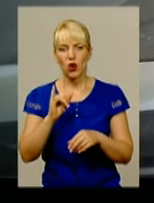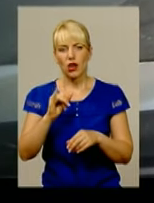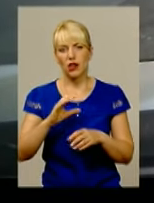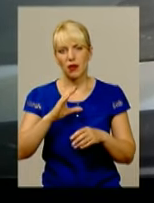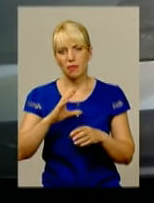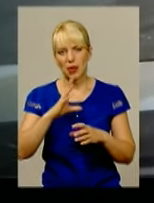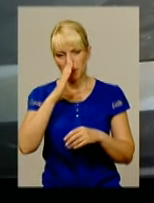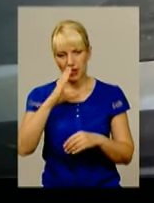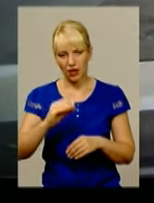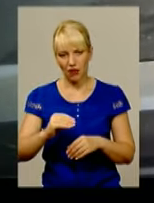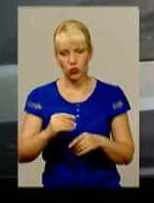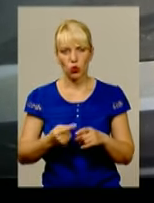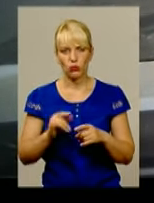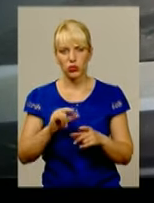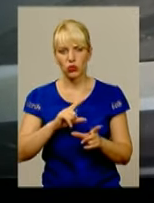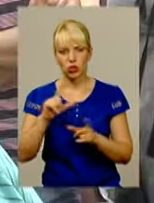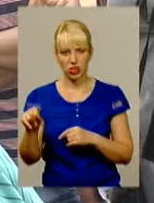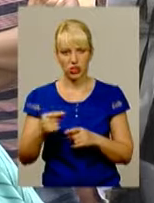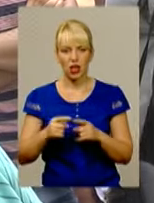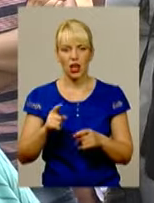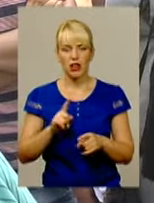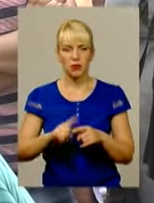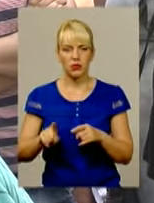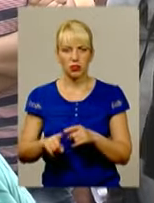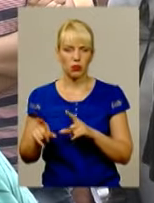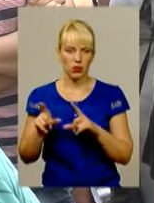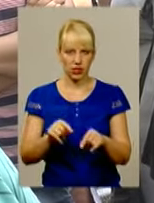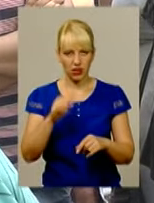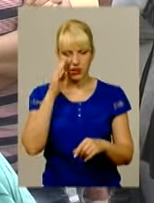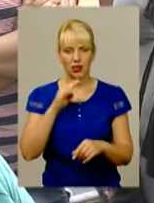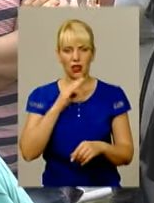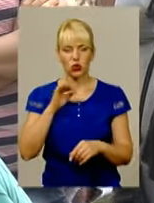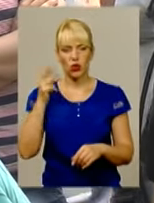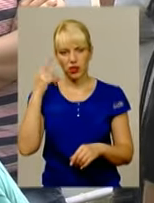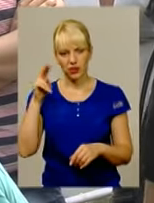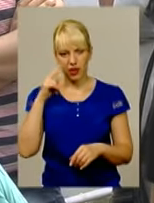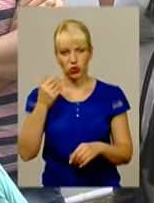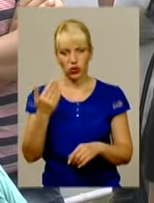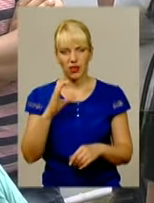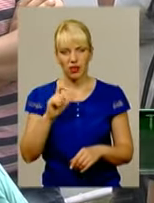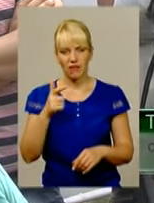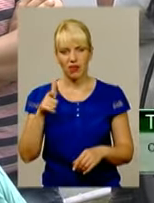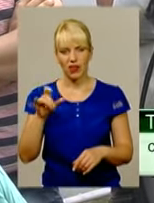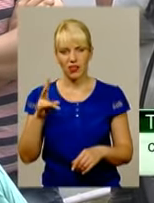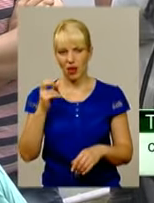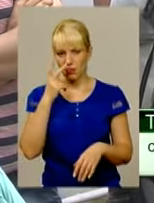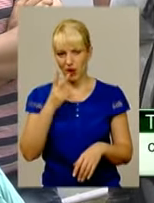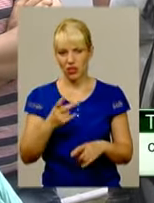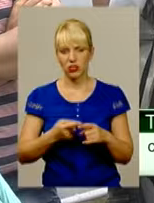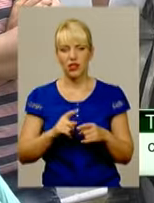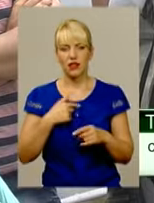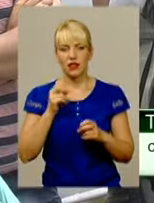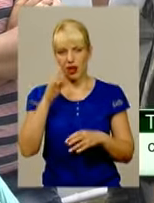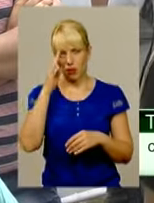ДТП прибувають тато та дядько Євгена. Я не бачила, хто був за кермом, але бачила, коли батько під'їхав, забрав вже його,